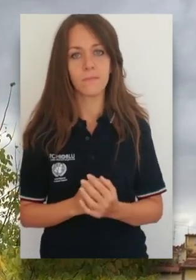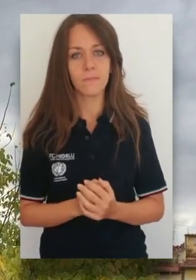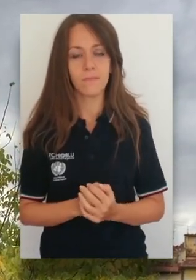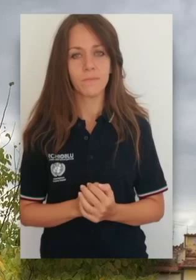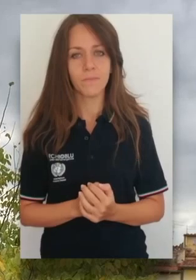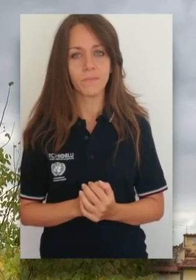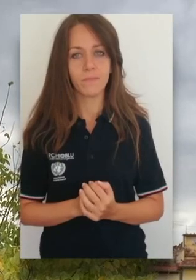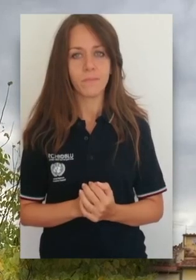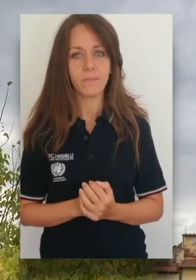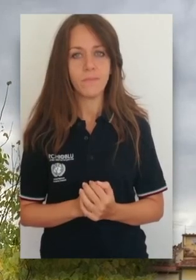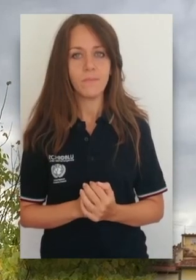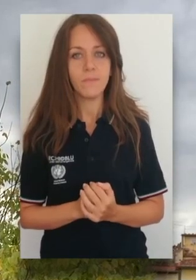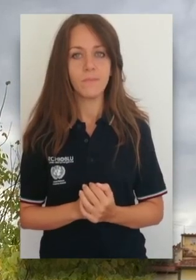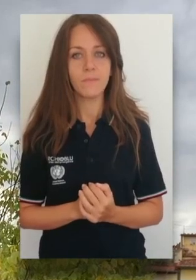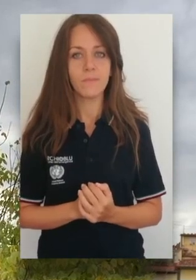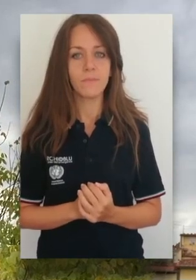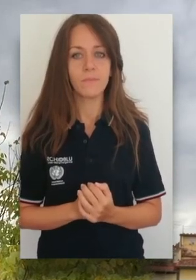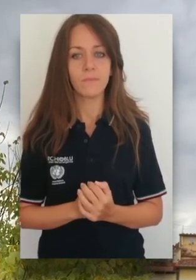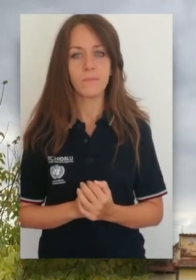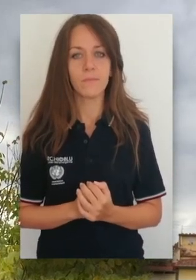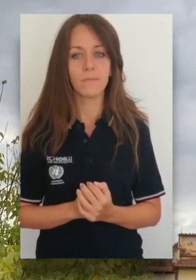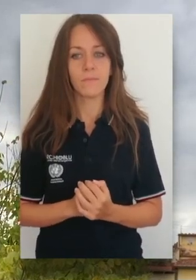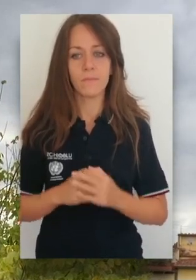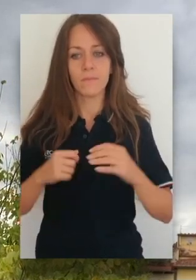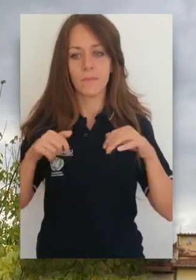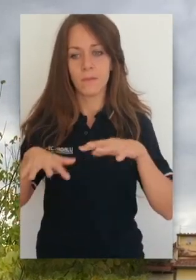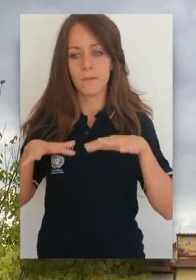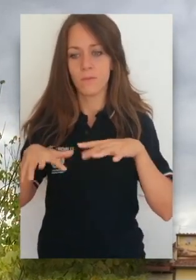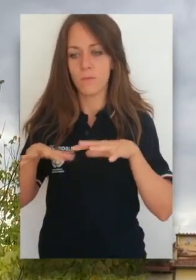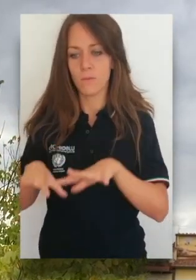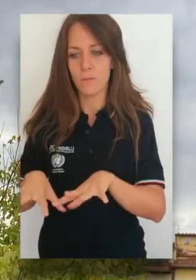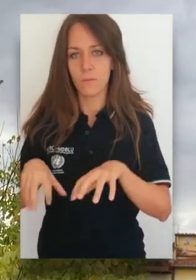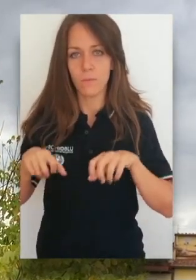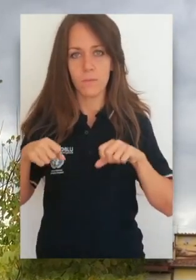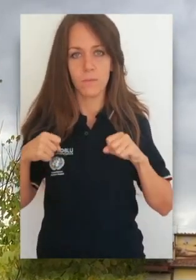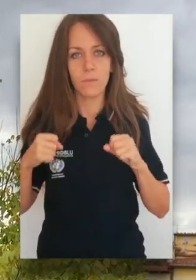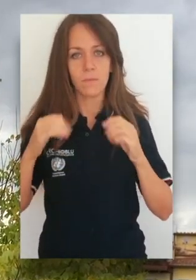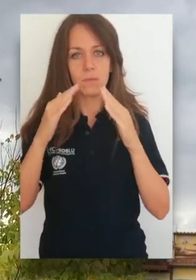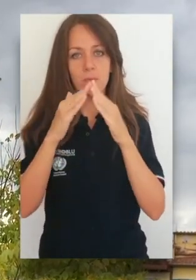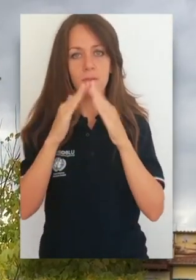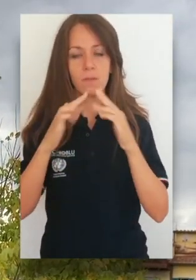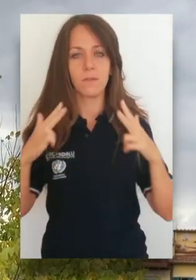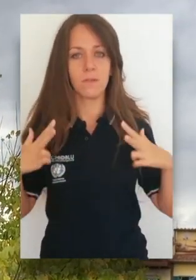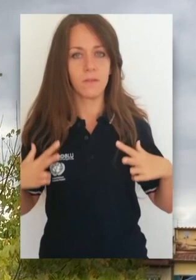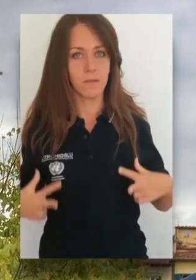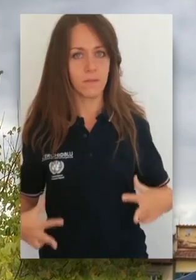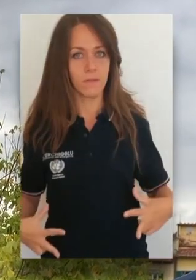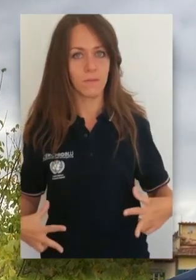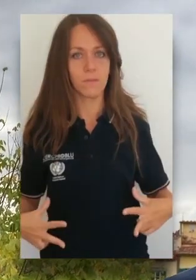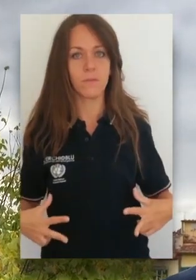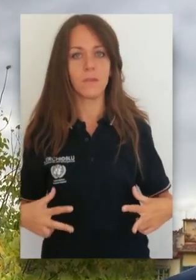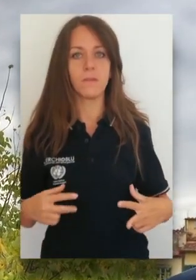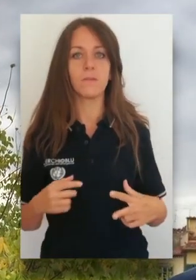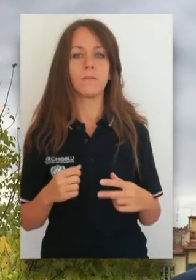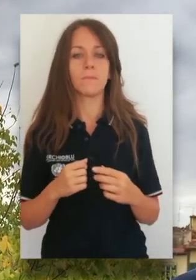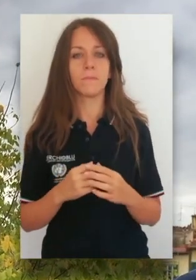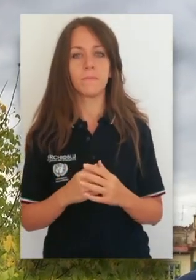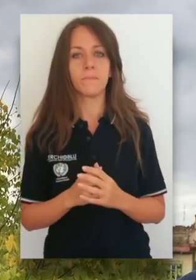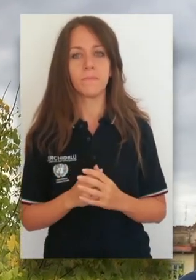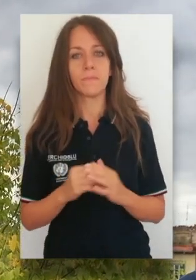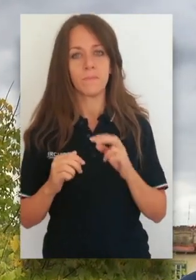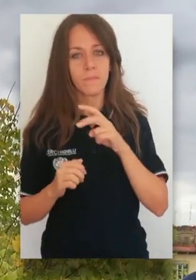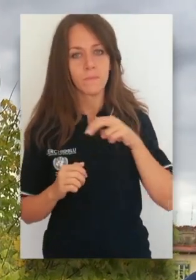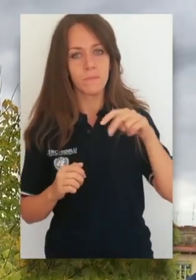Cinque, quando la situazione si è tranquillizzata e sei rimasto in casa e sei in una posizione elevata, sei ai piani